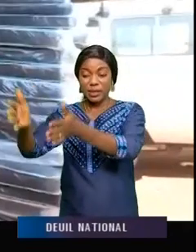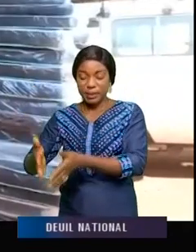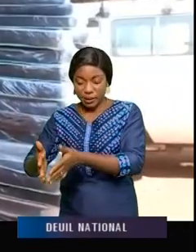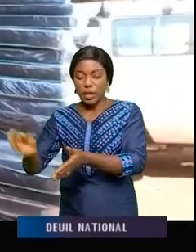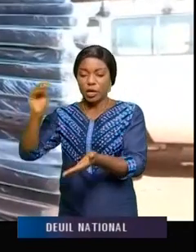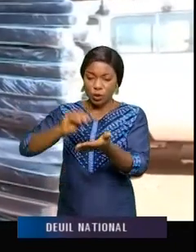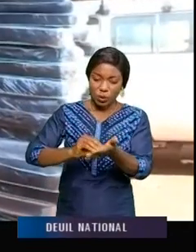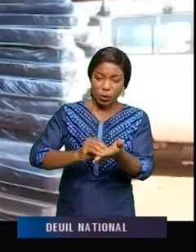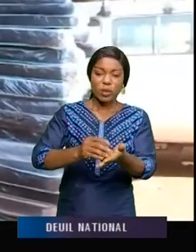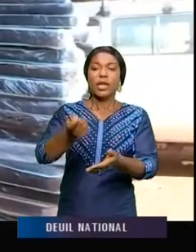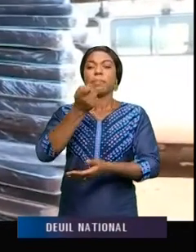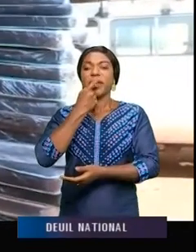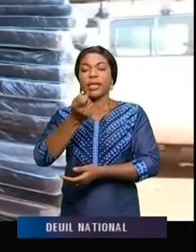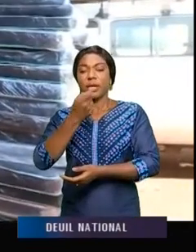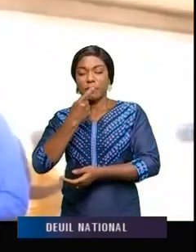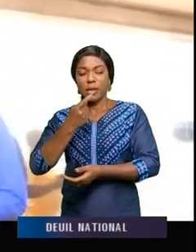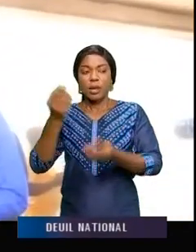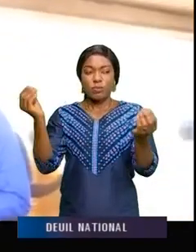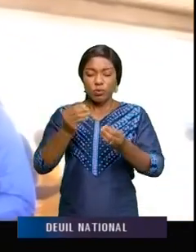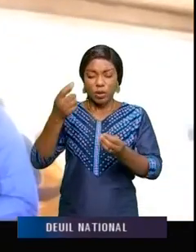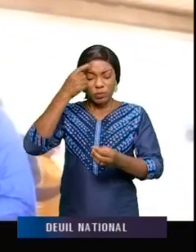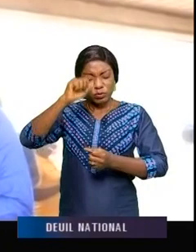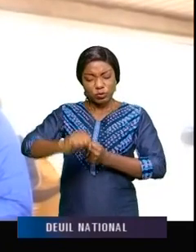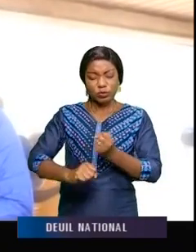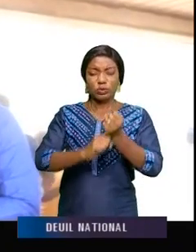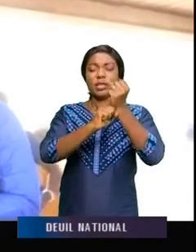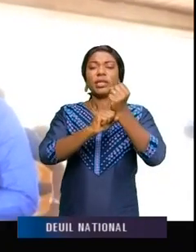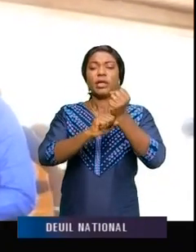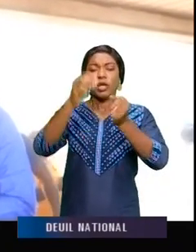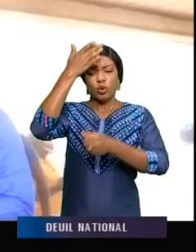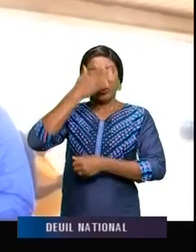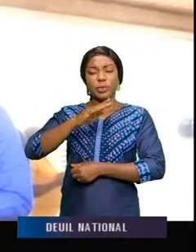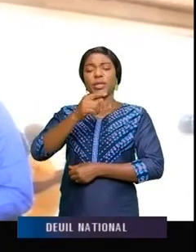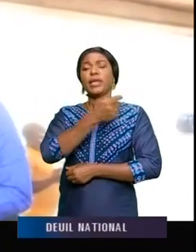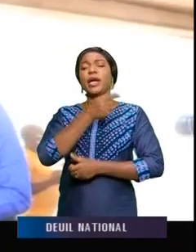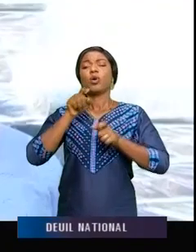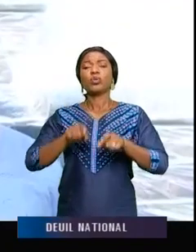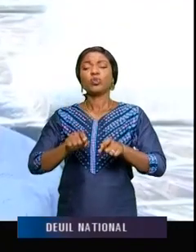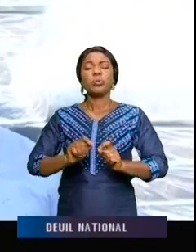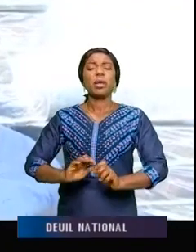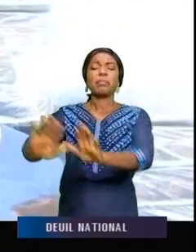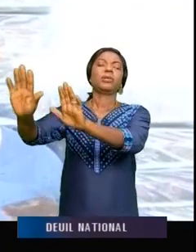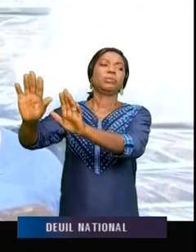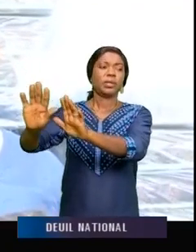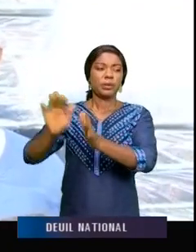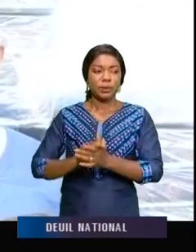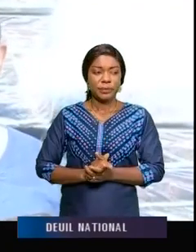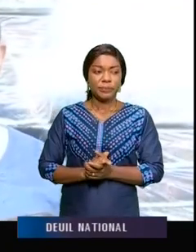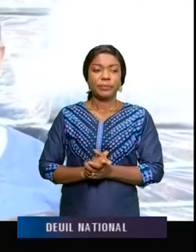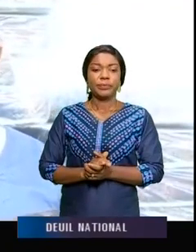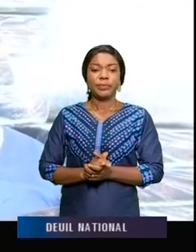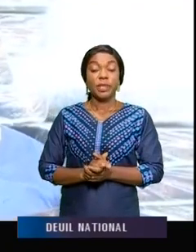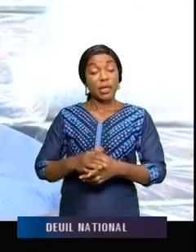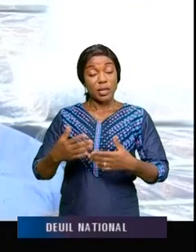médicament des premières nécessités. Tout ceci pour soutenir, tant soit paix, cet hôpital qui aujourd'hui presque est abandonné. C'est l'investissement dans le